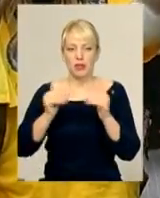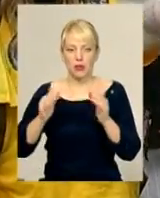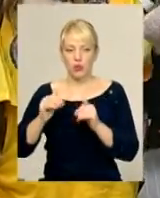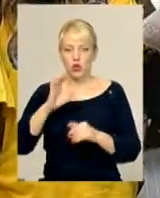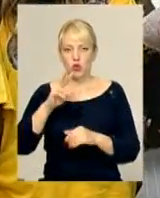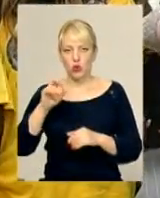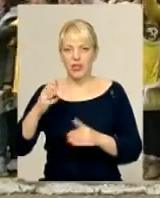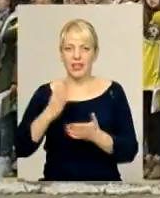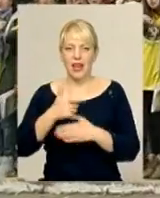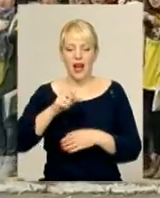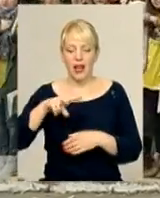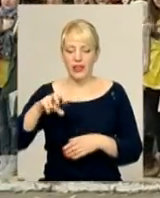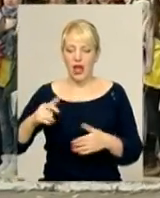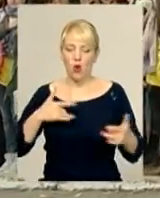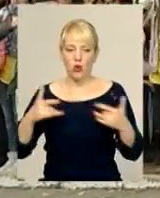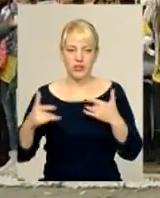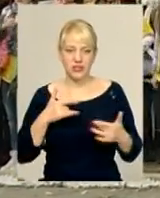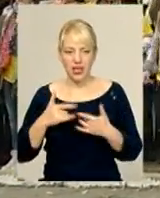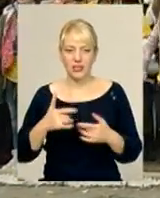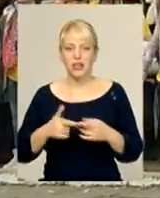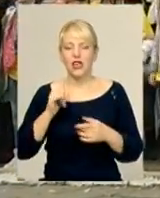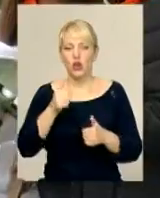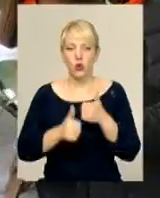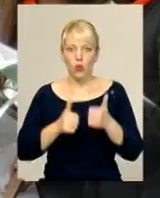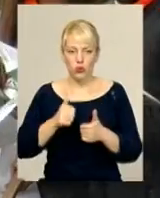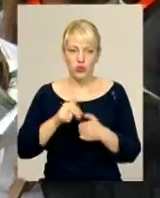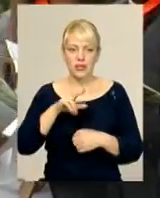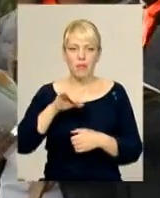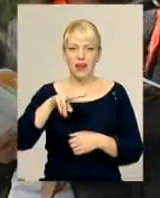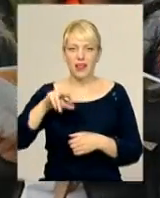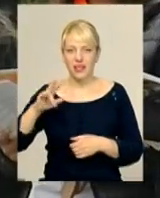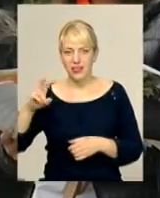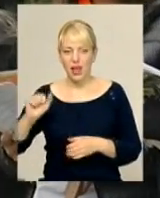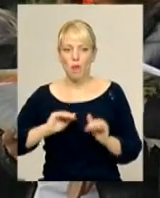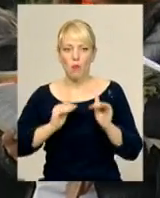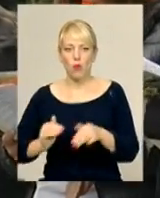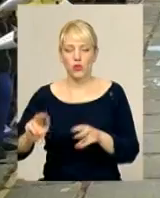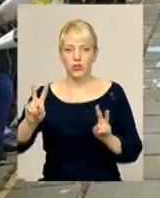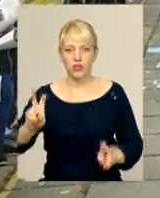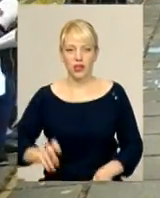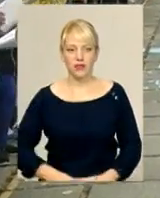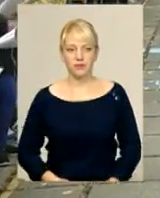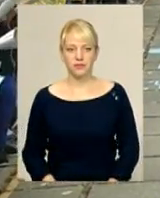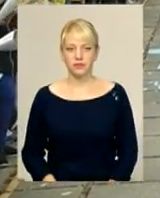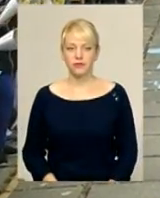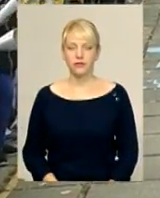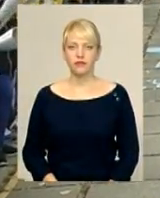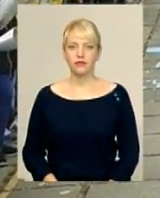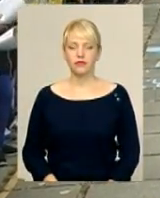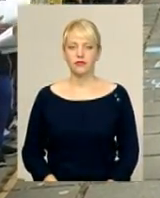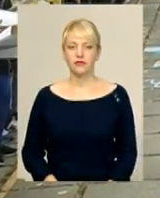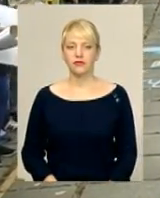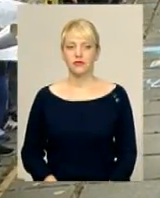-концерт фестивалю конкурсу «Соколині зорі» та конкурсу «Перлина Поділля». Дарина Денисенко, Віктор Кривий із Литичівського району для